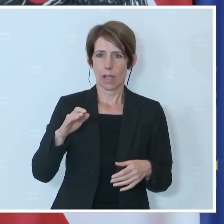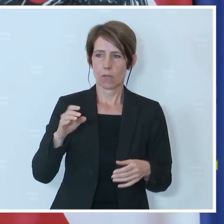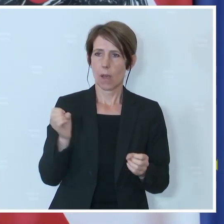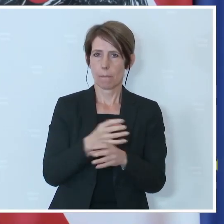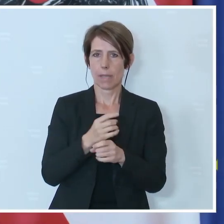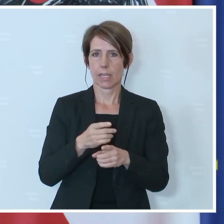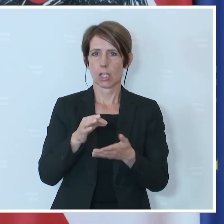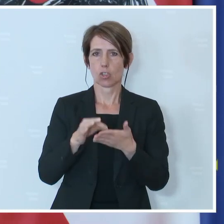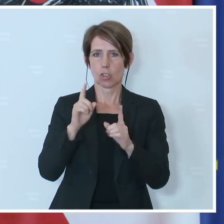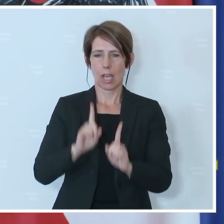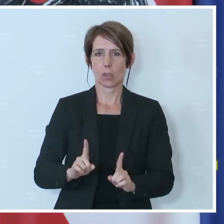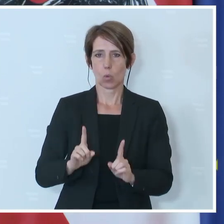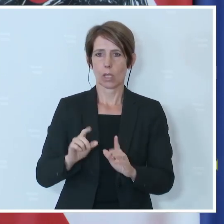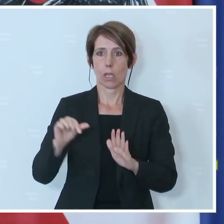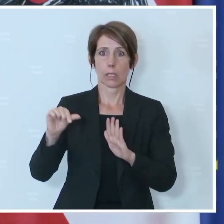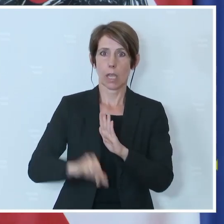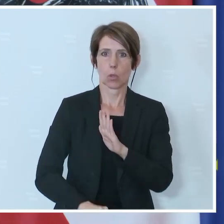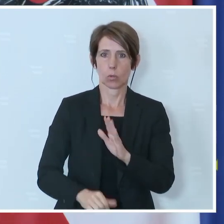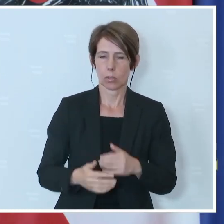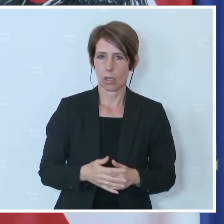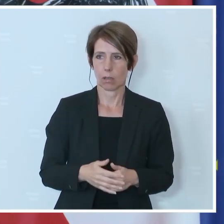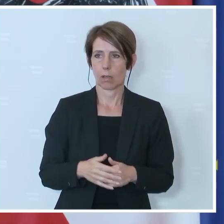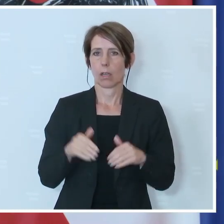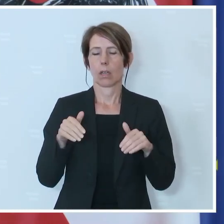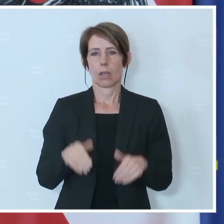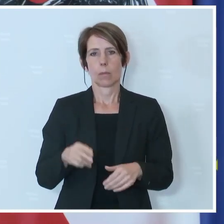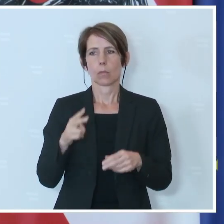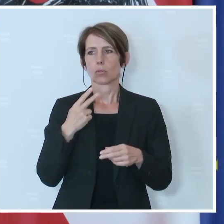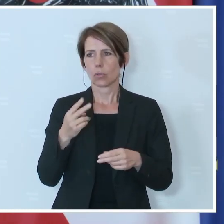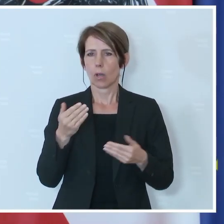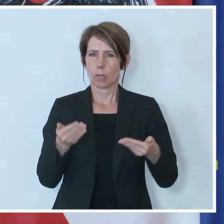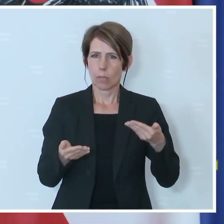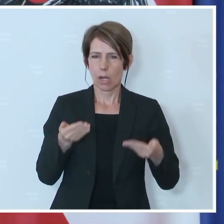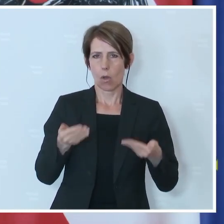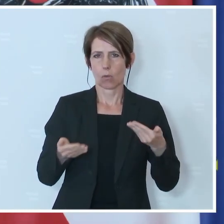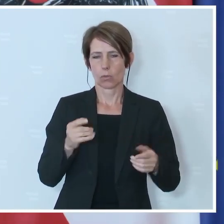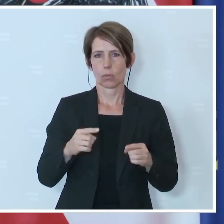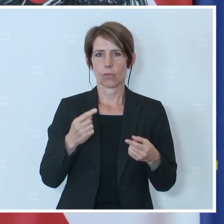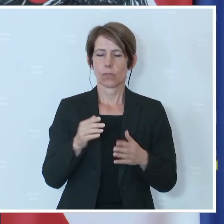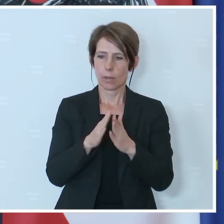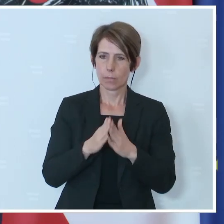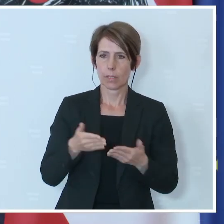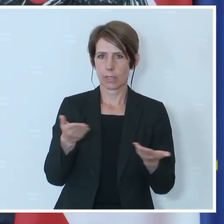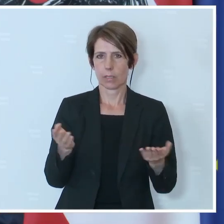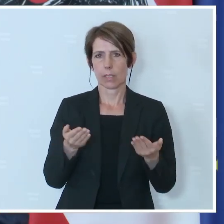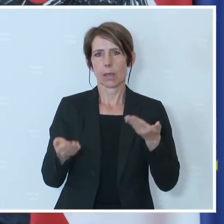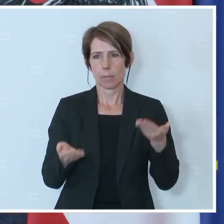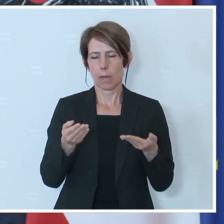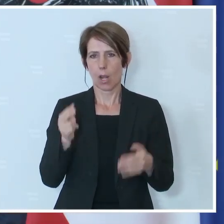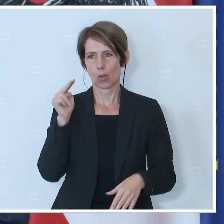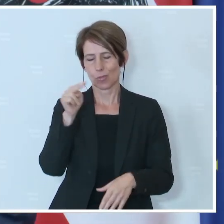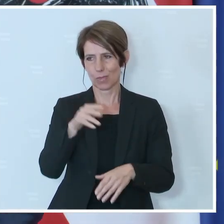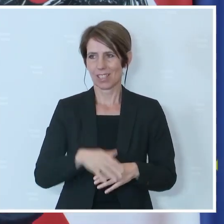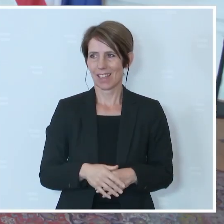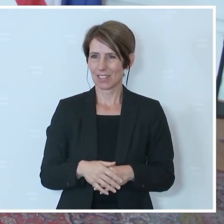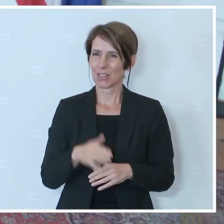Medienstandort geht unter. Also man muss die Dinge schon in der Balance halten und wir suchen auch darum, sie in der Balance zu betrachten. Vielen